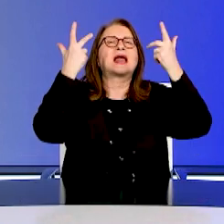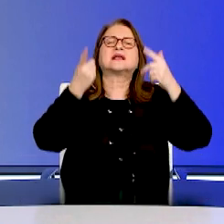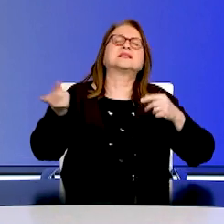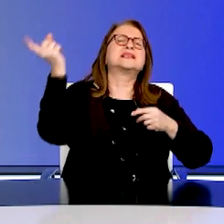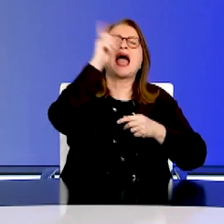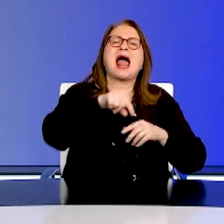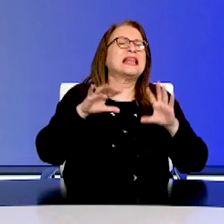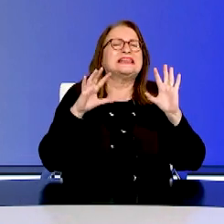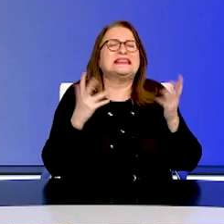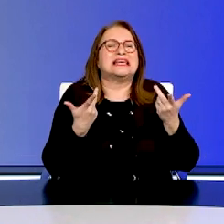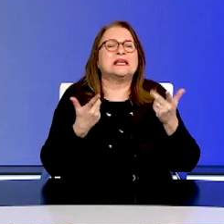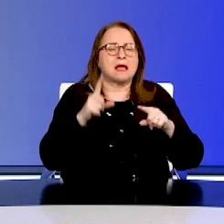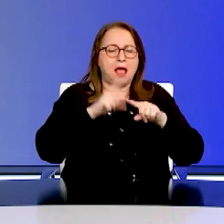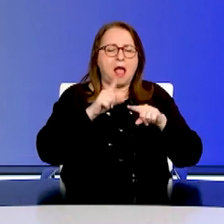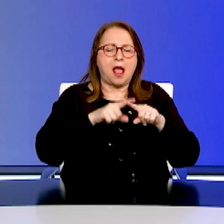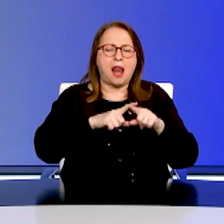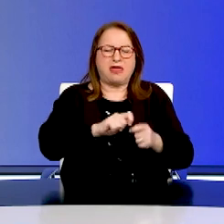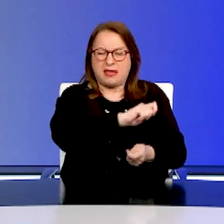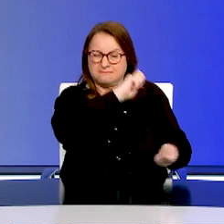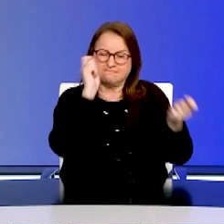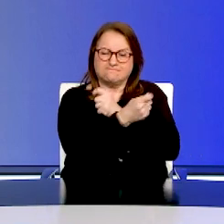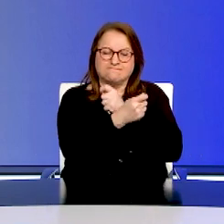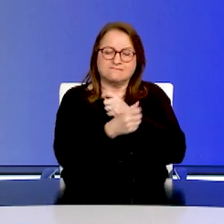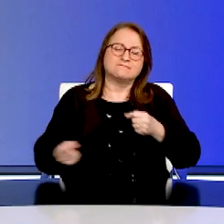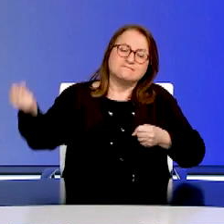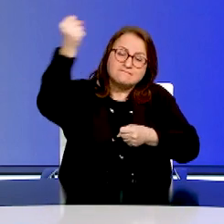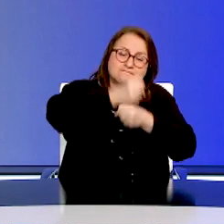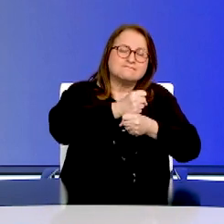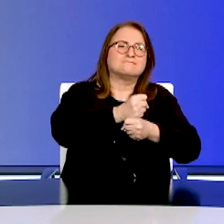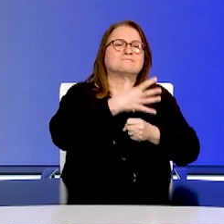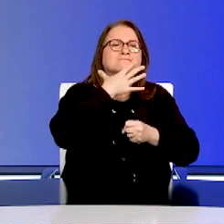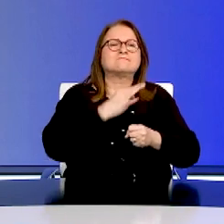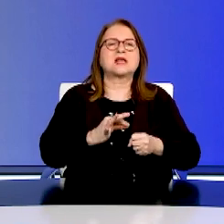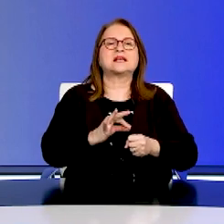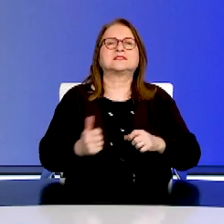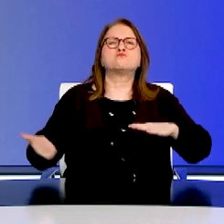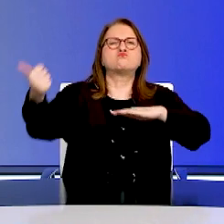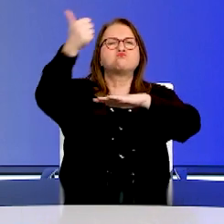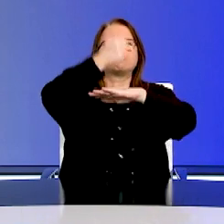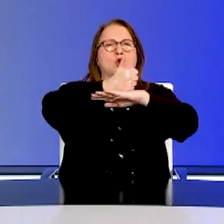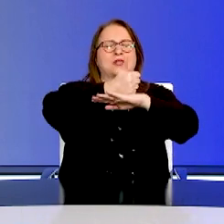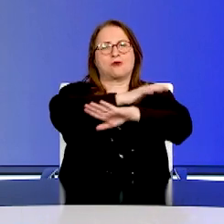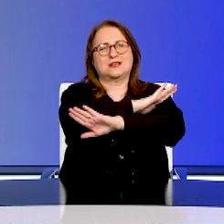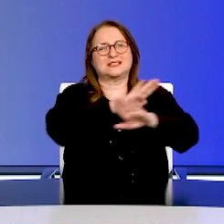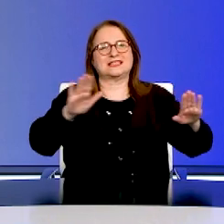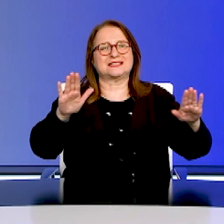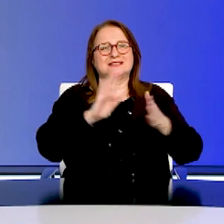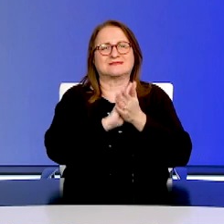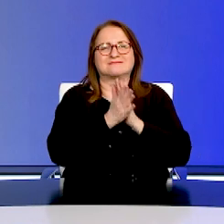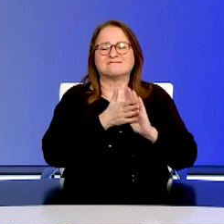Με την Ελλάδα και πάλι η πρωταγωνίστρια των καιρών. Άλλωστε, από το έψιλον της Ελλάδος